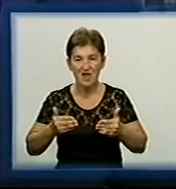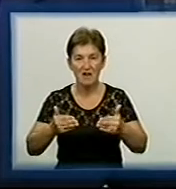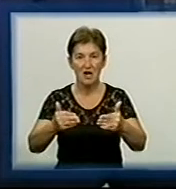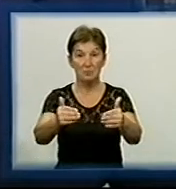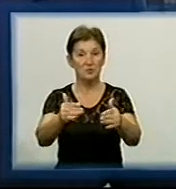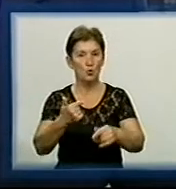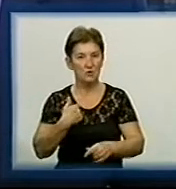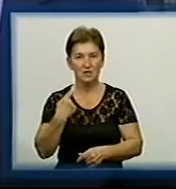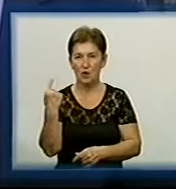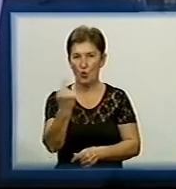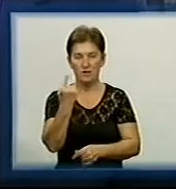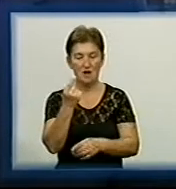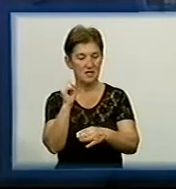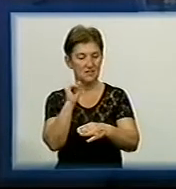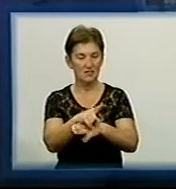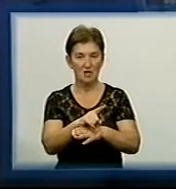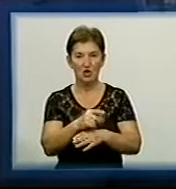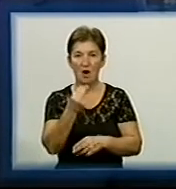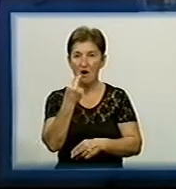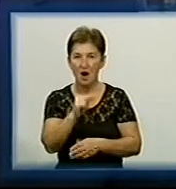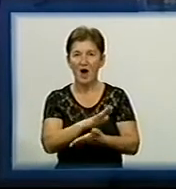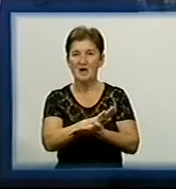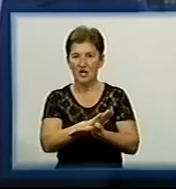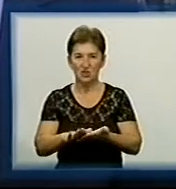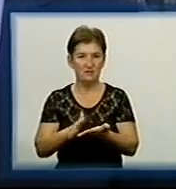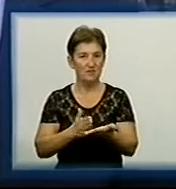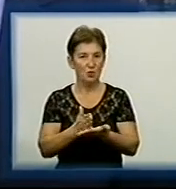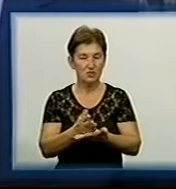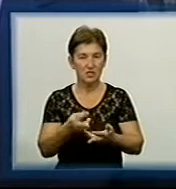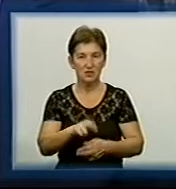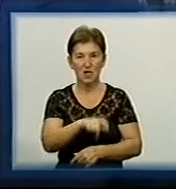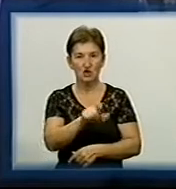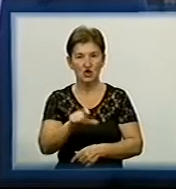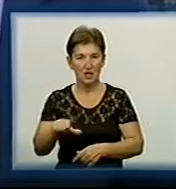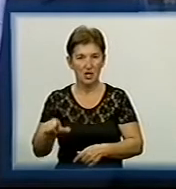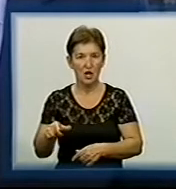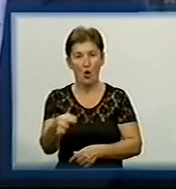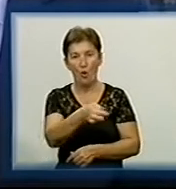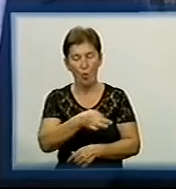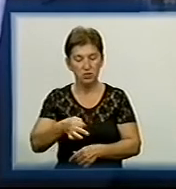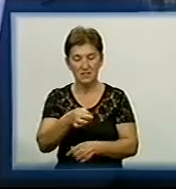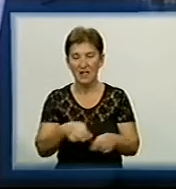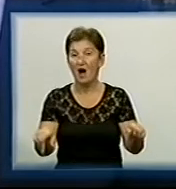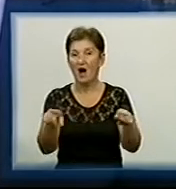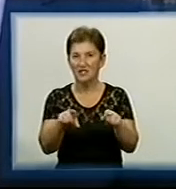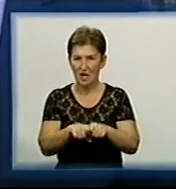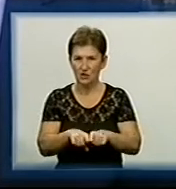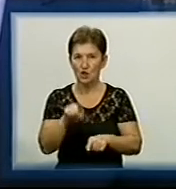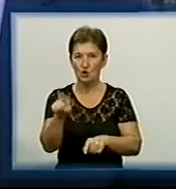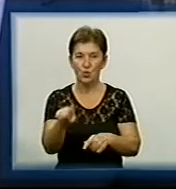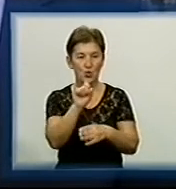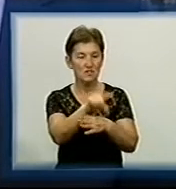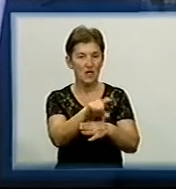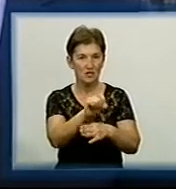'єдняє всіх одна задача Це качовна услуга для жителів міста Кіровограда, для жителів області А також ту задачу,